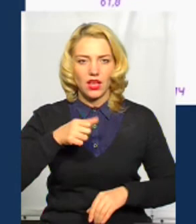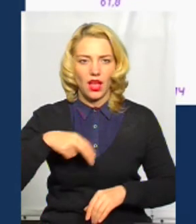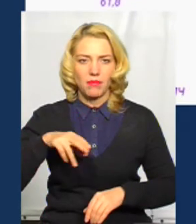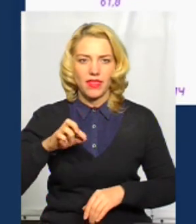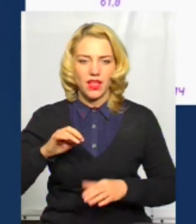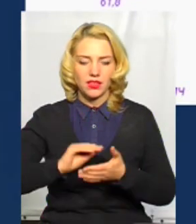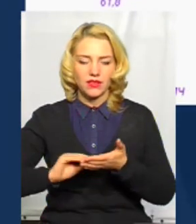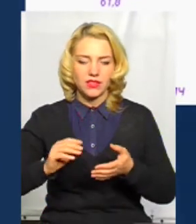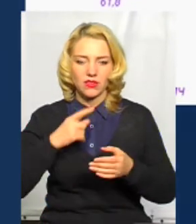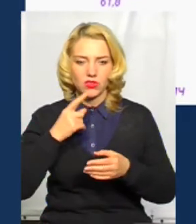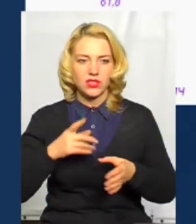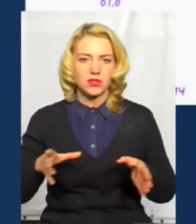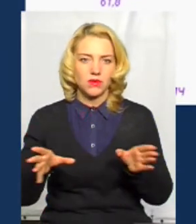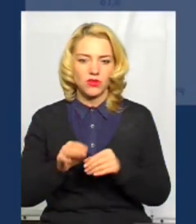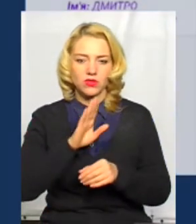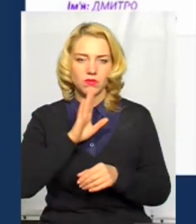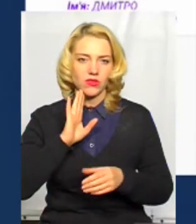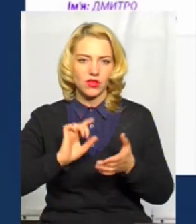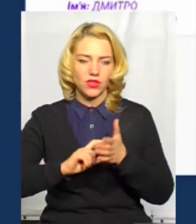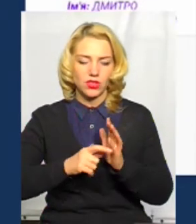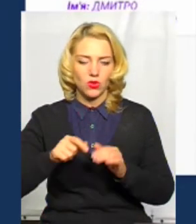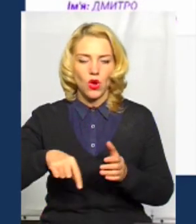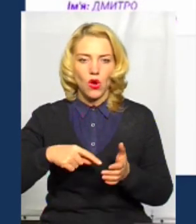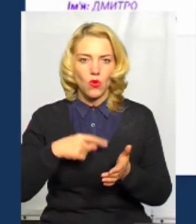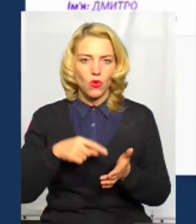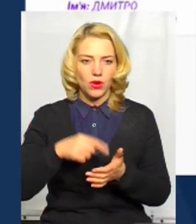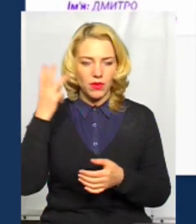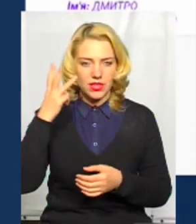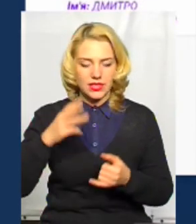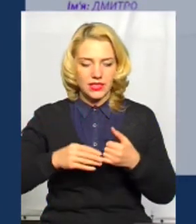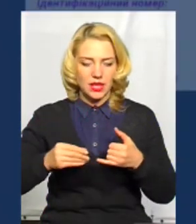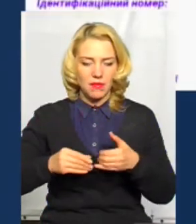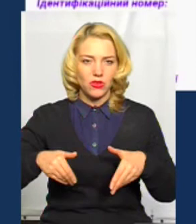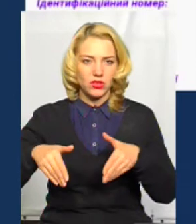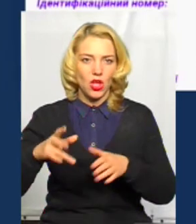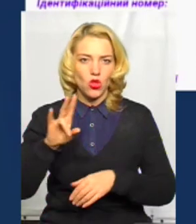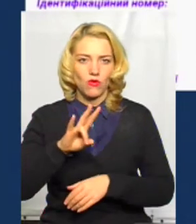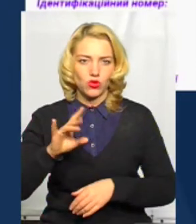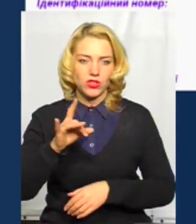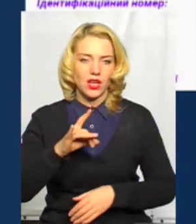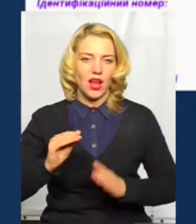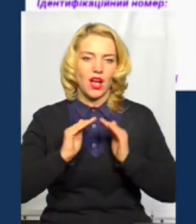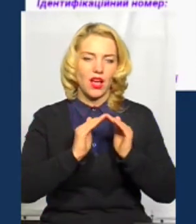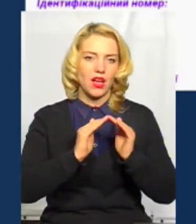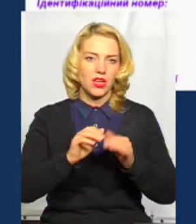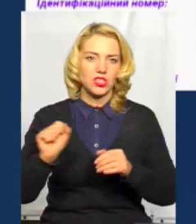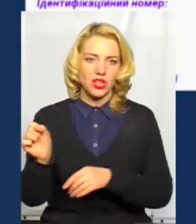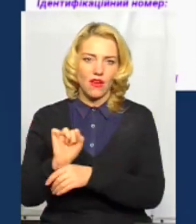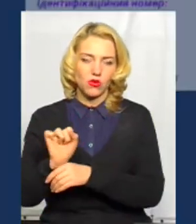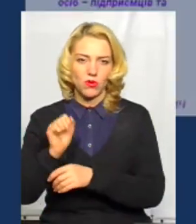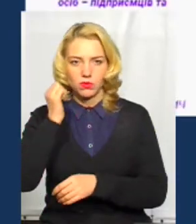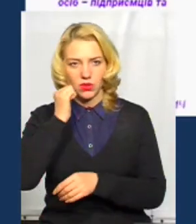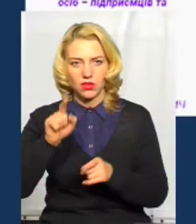вказує спільну з матір'ю квартиру у Хмельницькому, земельну ділянку у Новоушицькому районі, гараж і автомобіль «Москвич». Також